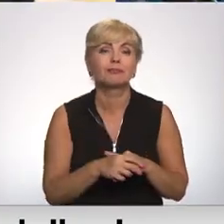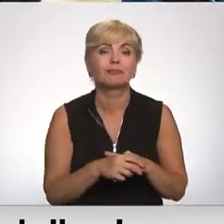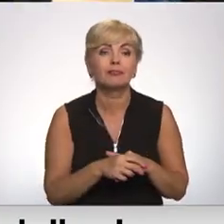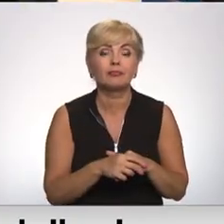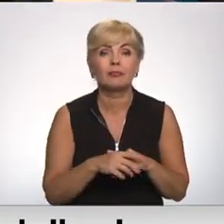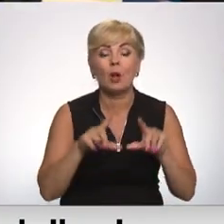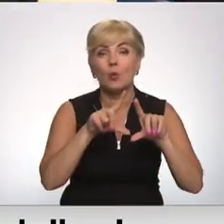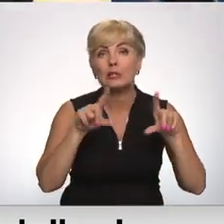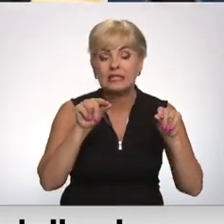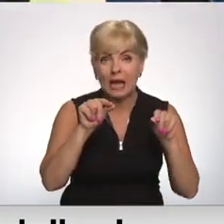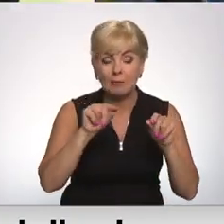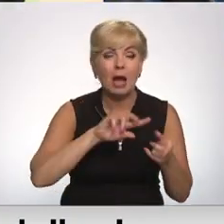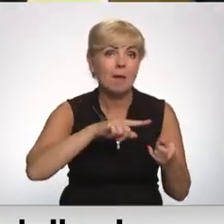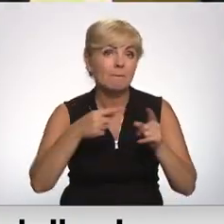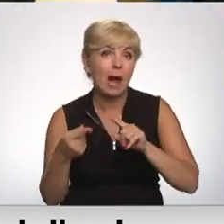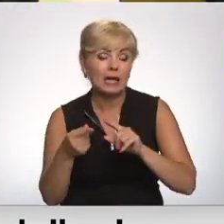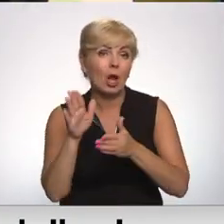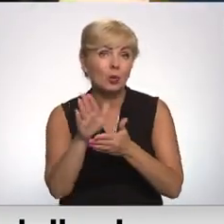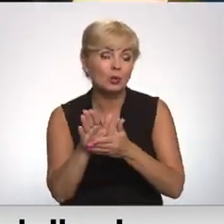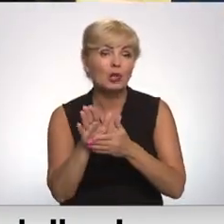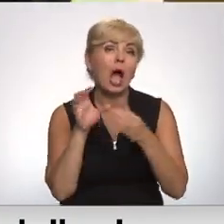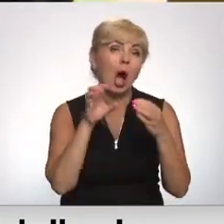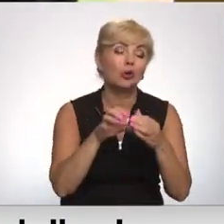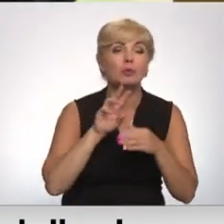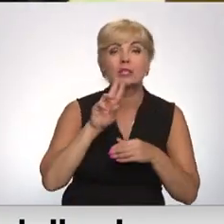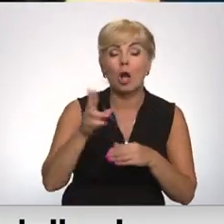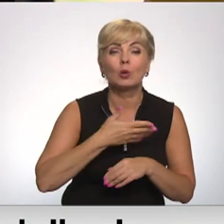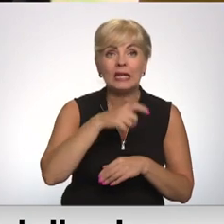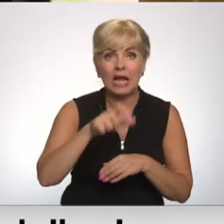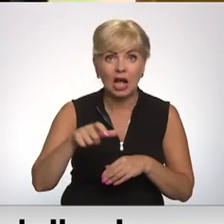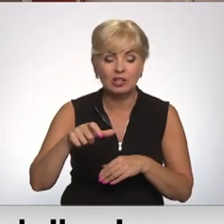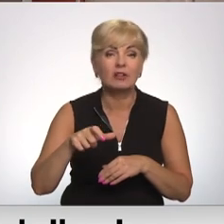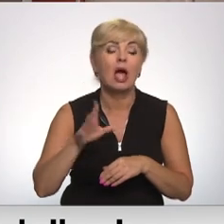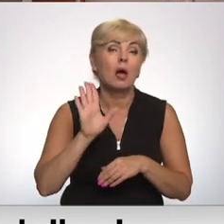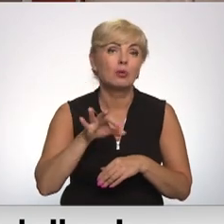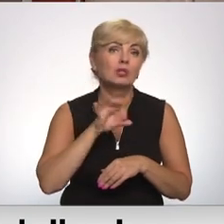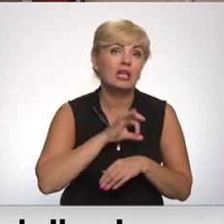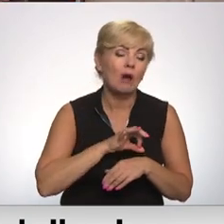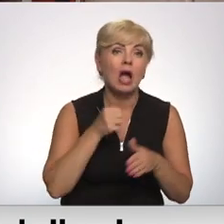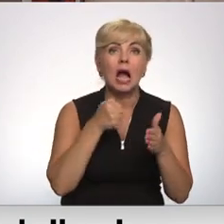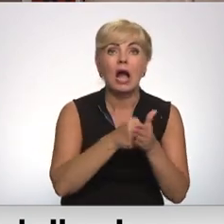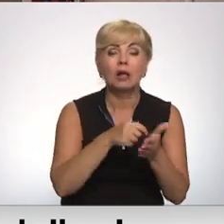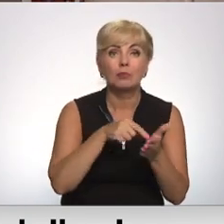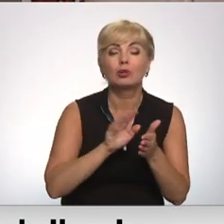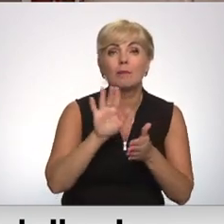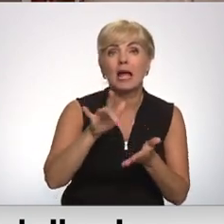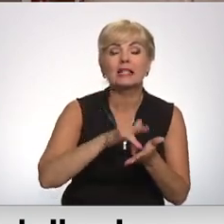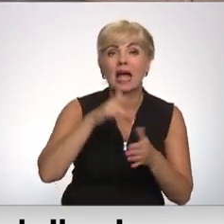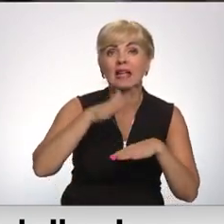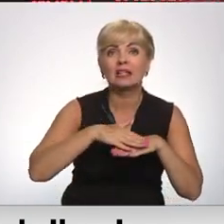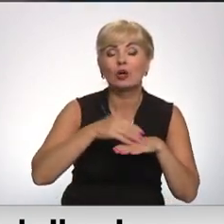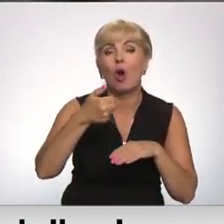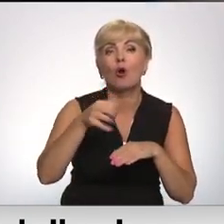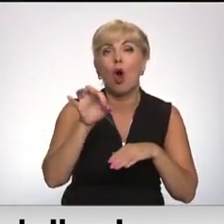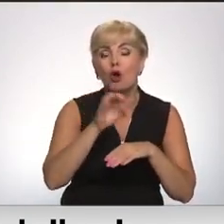Uzņēmumā uzsver, ka pārējais no autobusiem uz troleibusiem iedzīvotāji iegūs arī tādēļ, kad to galapunkts būs pie centrāla tergus Gogoļielā,